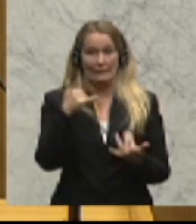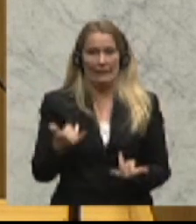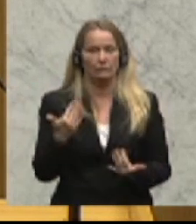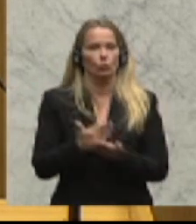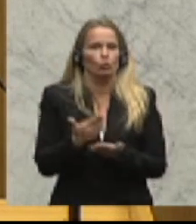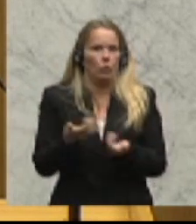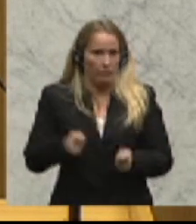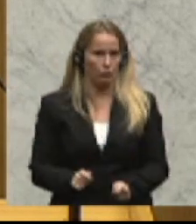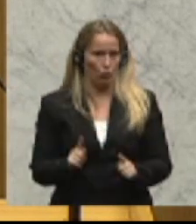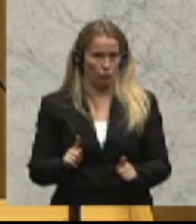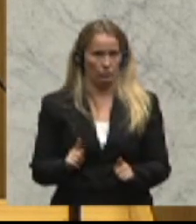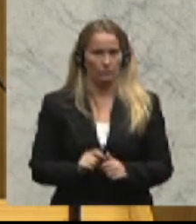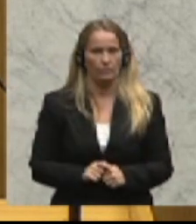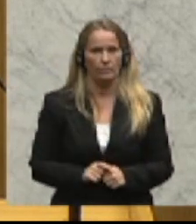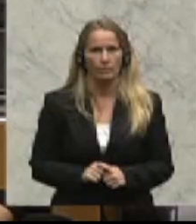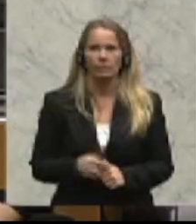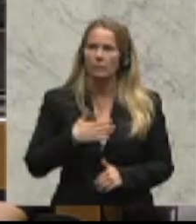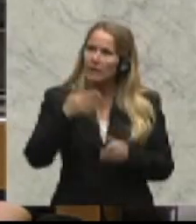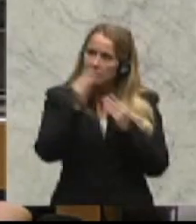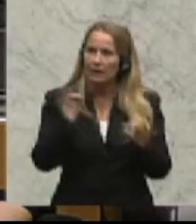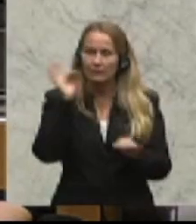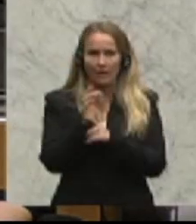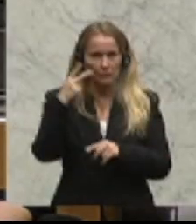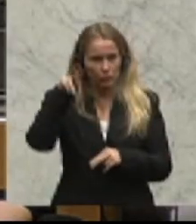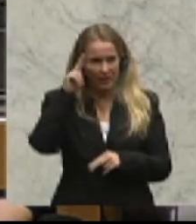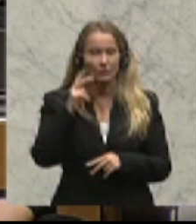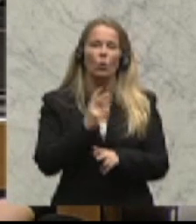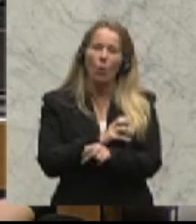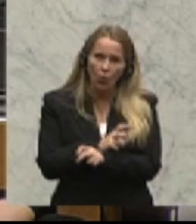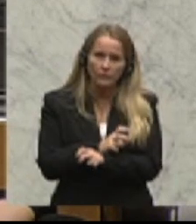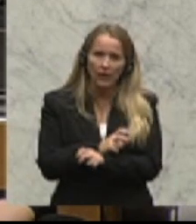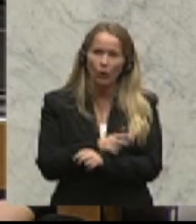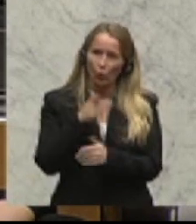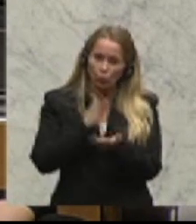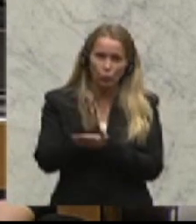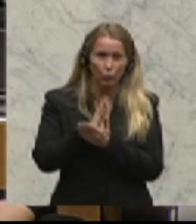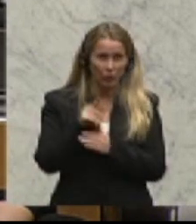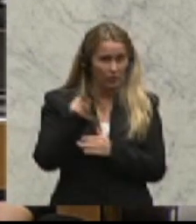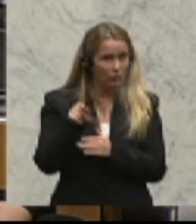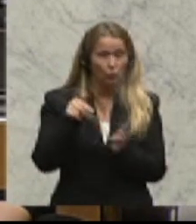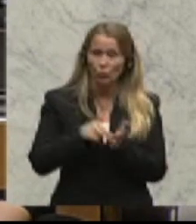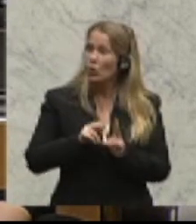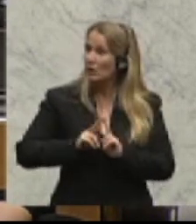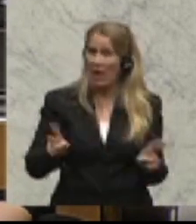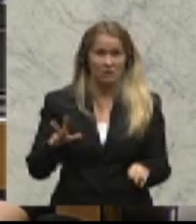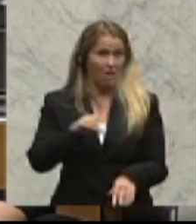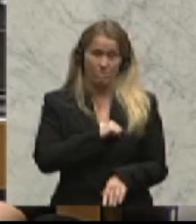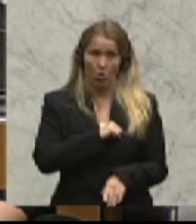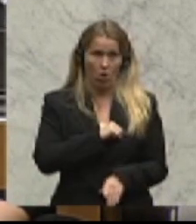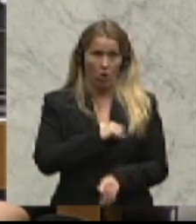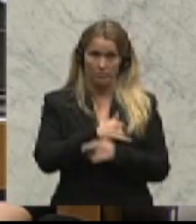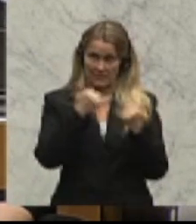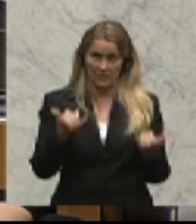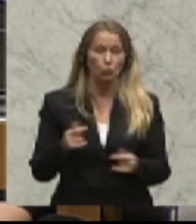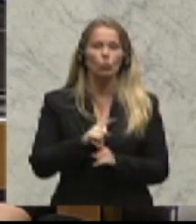beschlossen werden konnte. Meine sehr geehrten Damen und Herren, Österreich hat dadurch aber noch keinen Erfolg erzielt, sondern